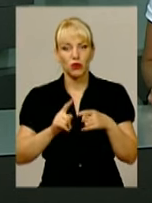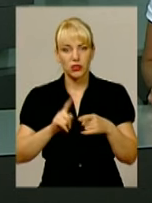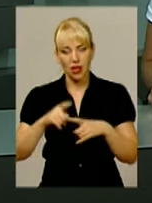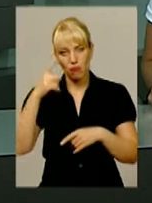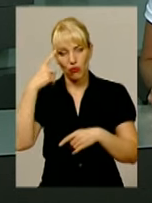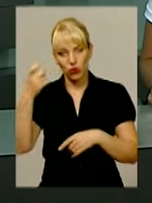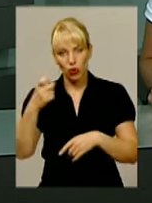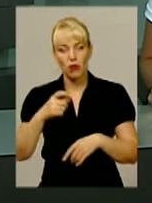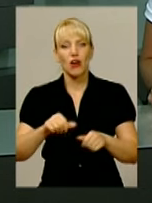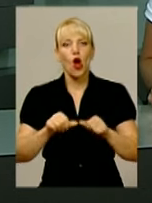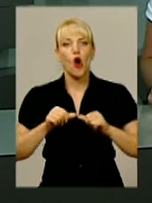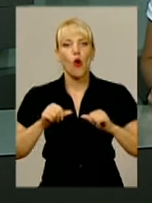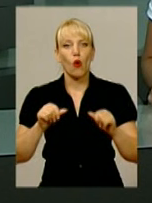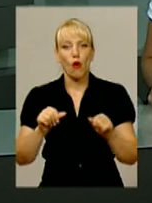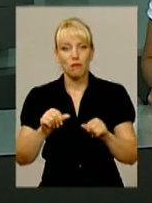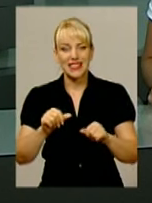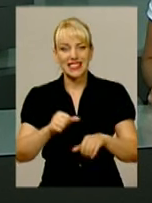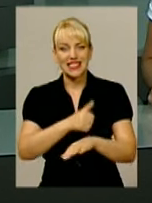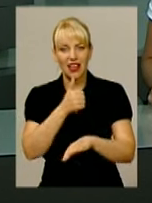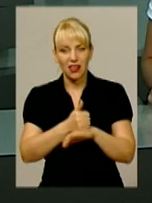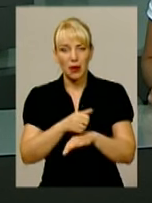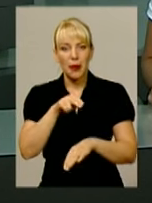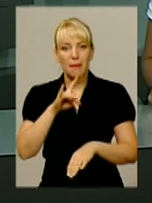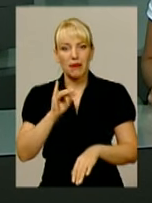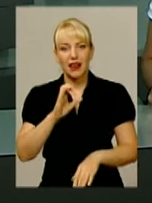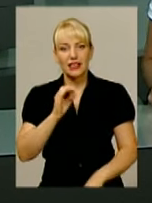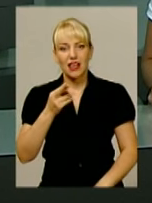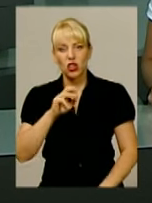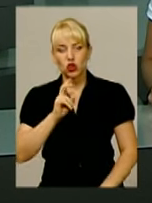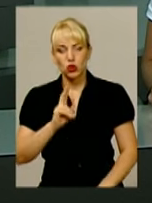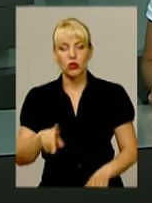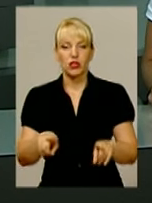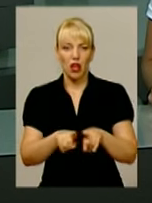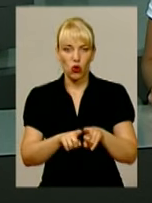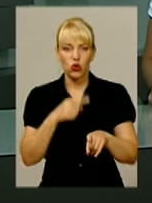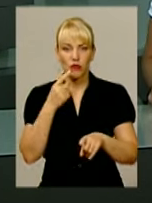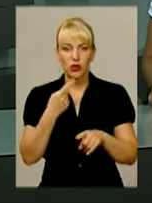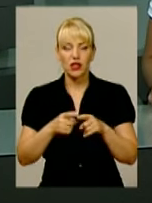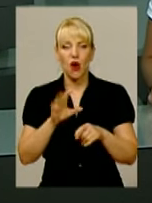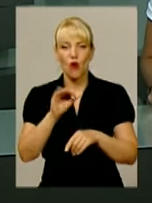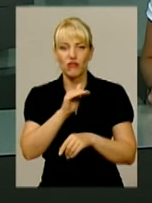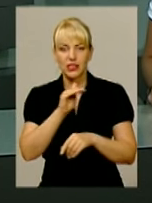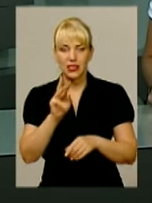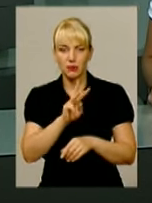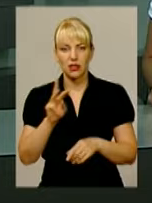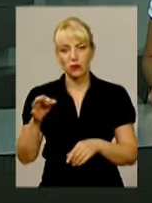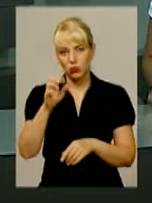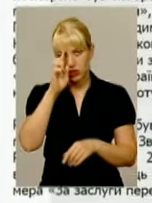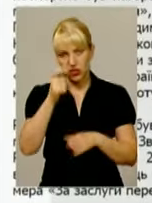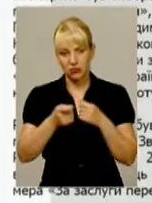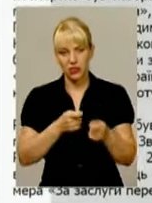нам військовий комісар Хмельницької області Сергій Присяжнюк. Про це йдеться і на офіційному сайті облдержадміністрації.